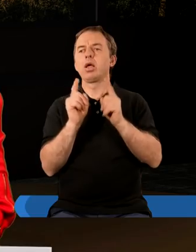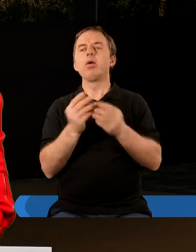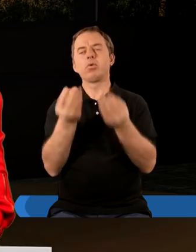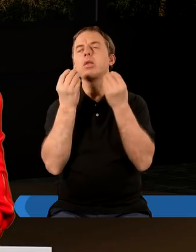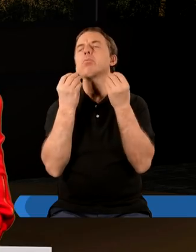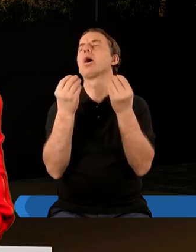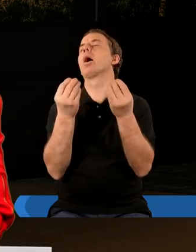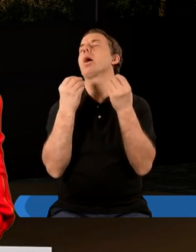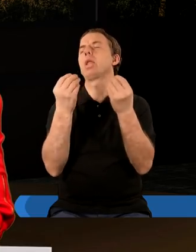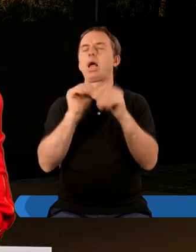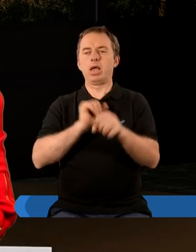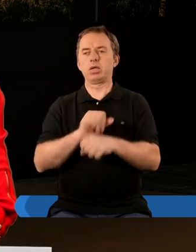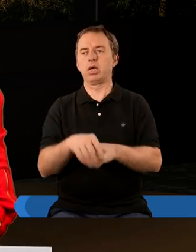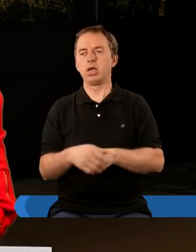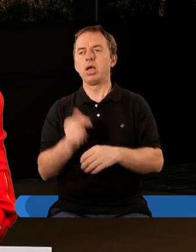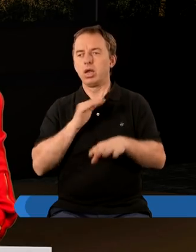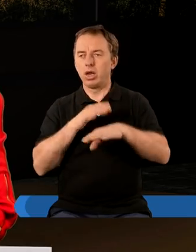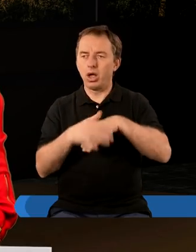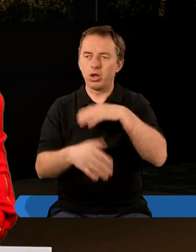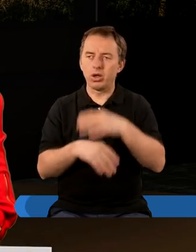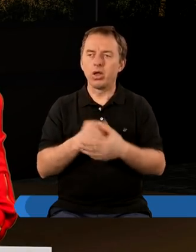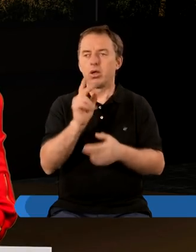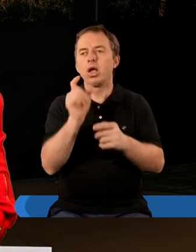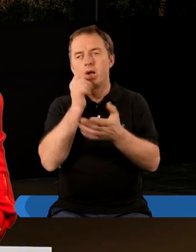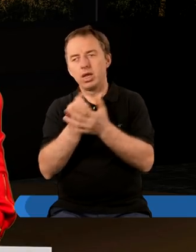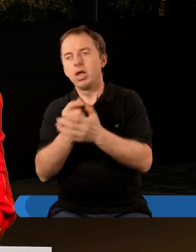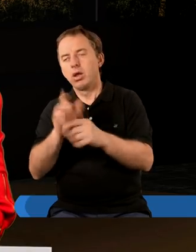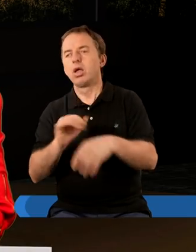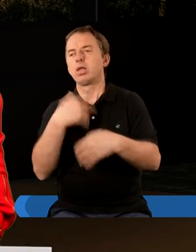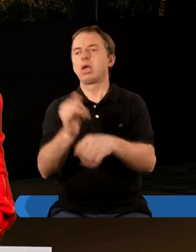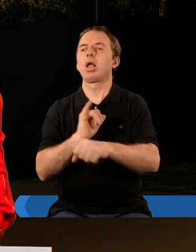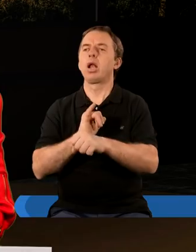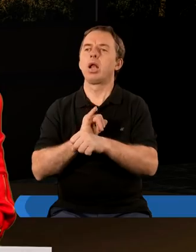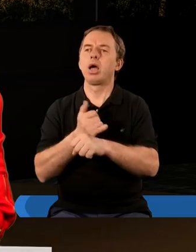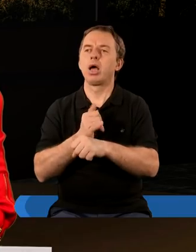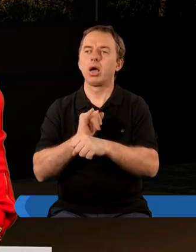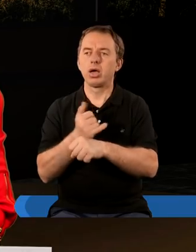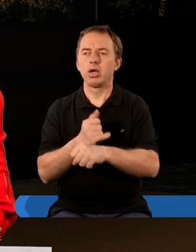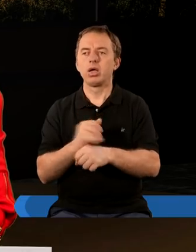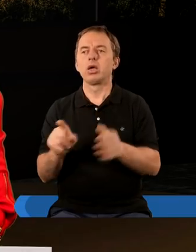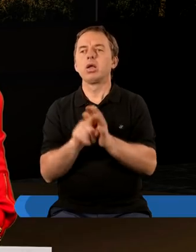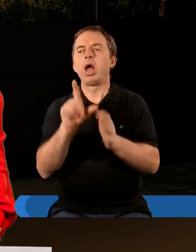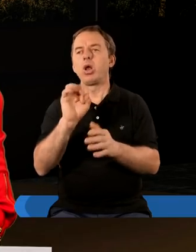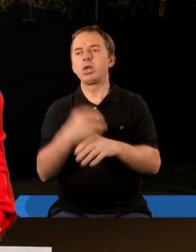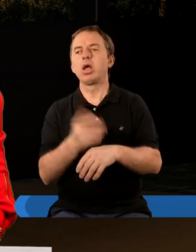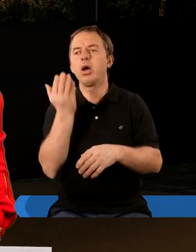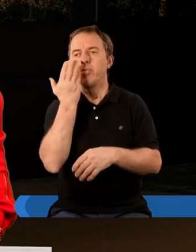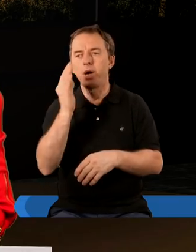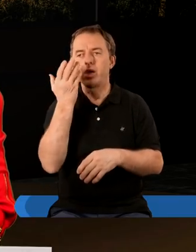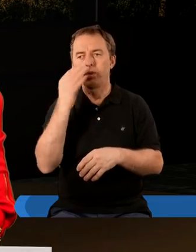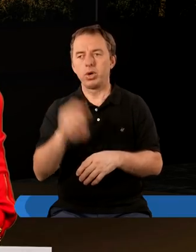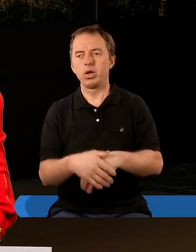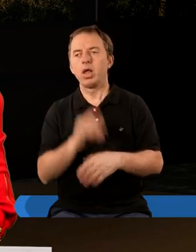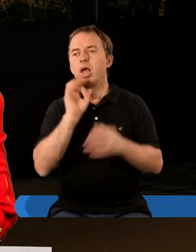fantastycznie na szczęście jak w każdym liście Jezus daje lekarstwo i to dla Laodycei